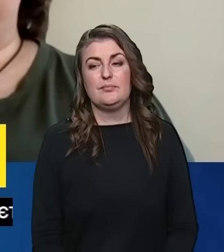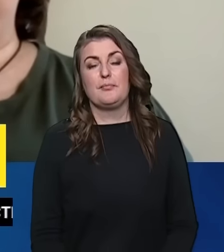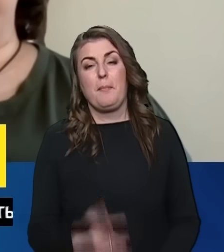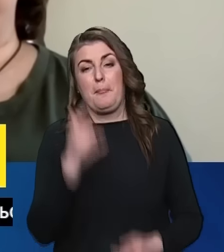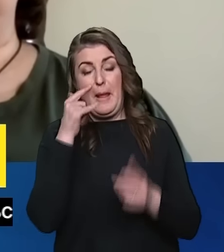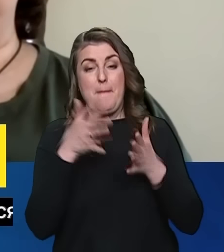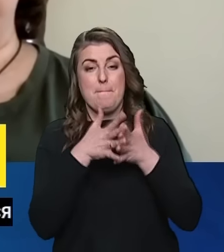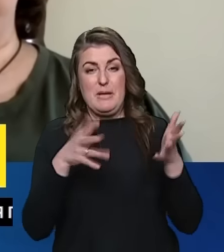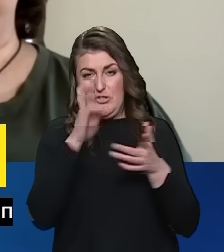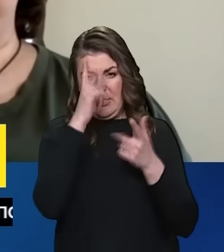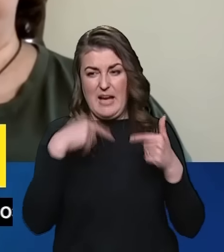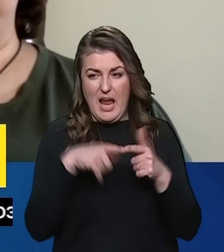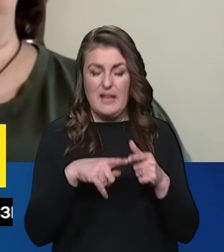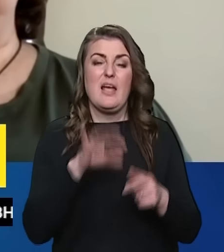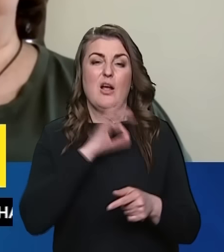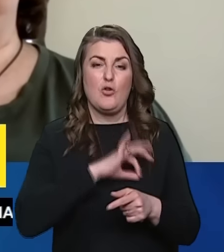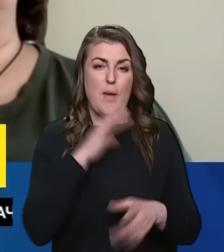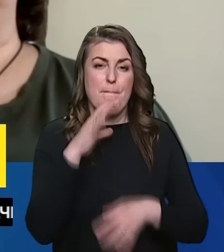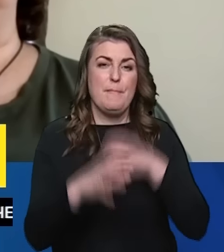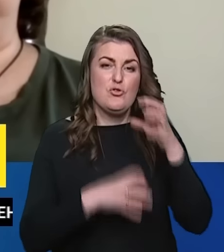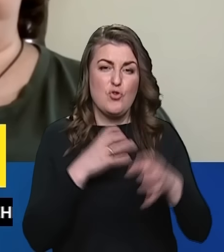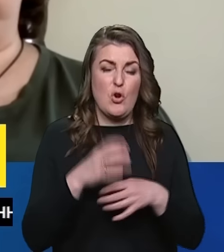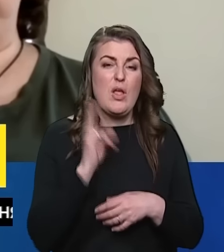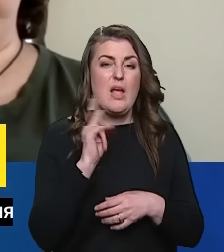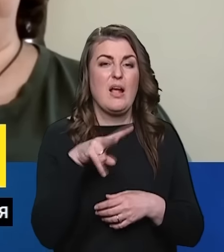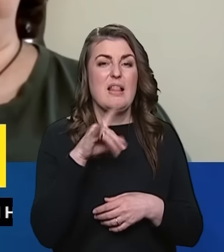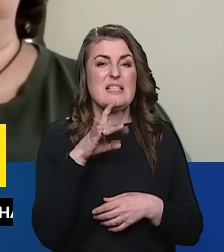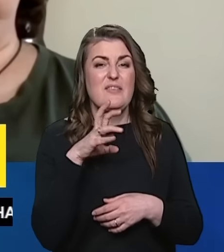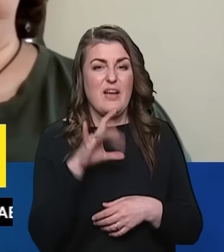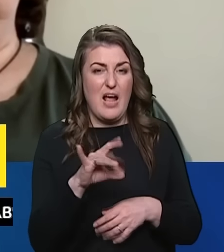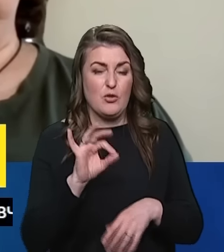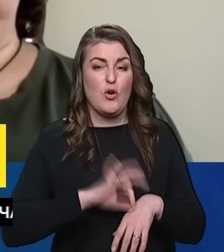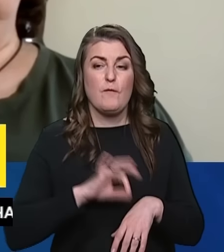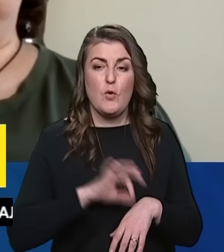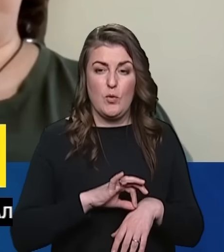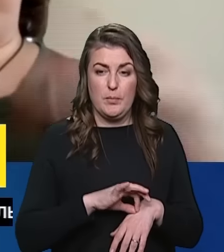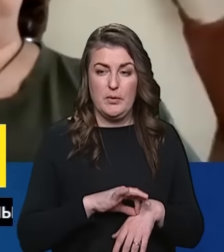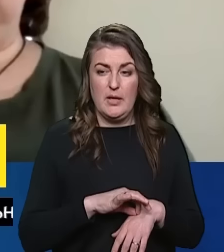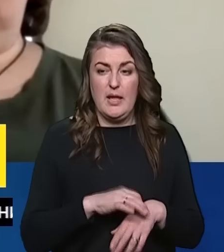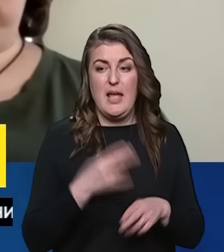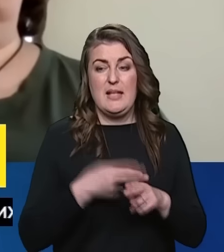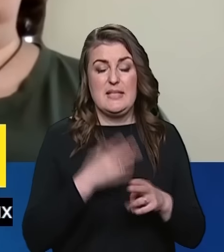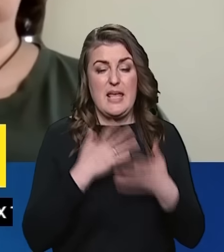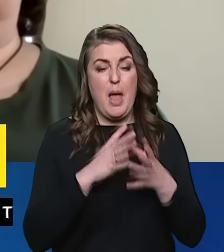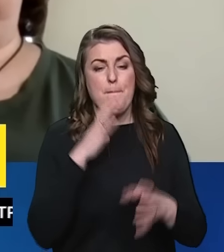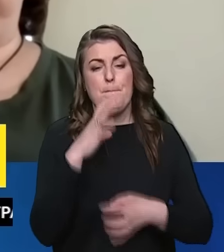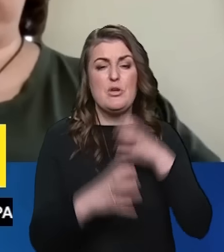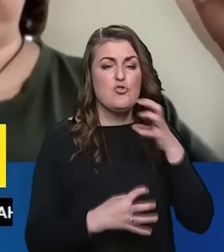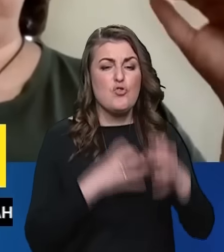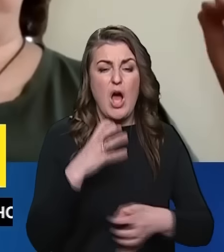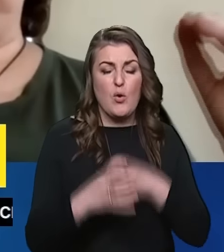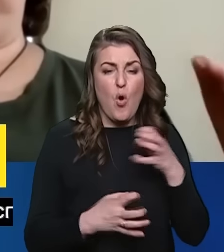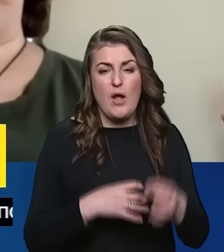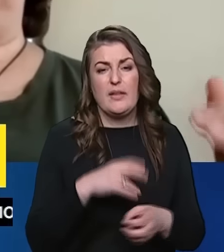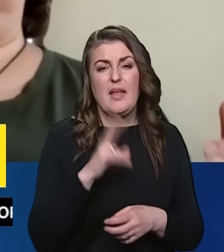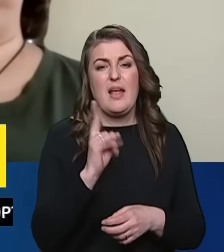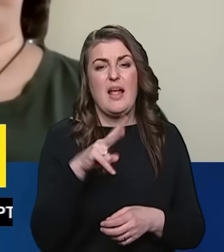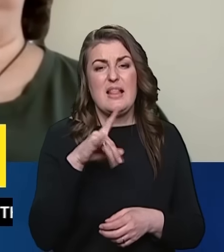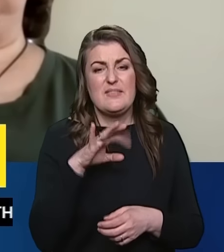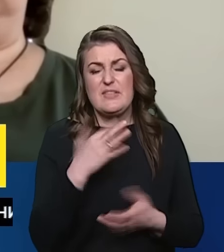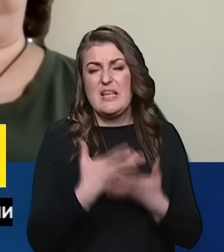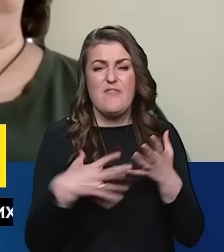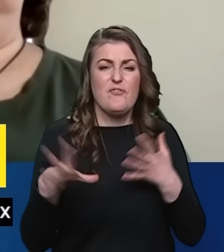Більшість країн користуються міжнародним класифікатором хвороб. Це є міжнародний класифікатор. Це всі